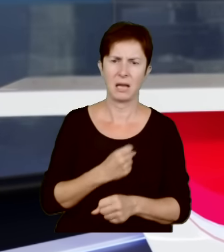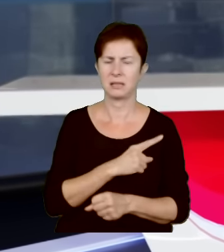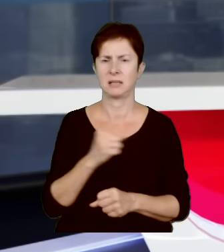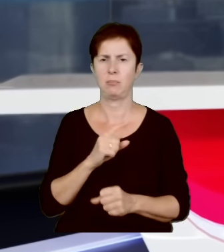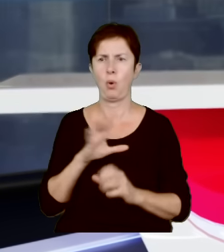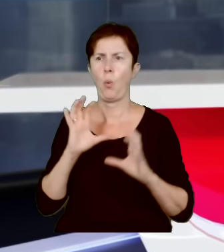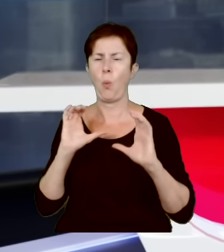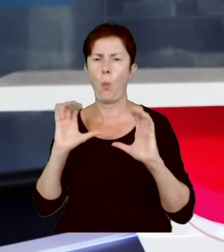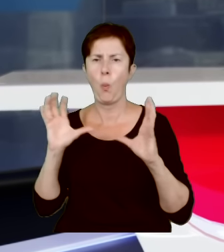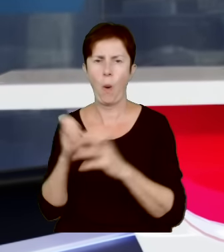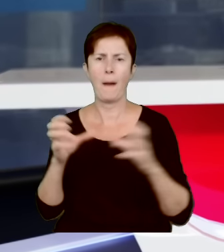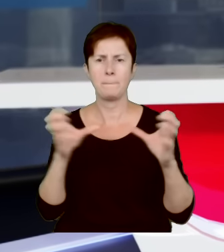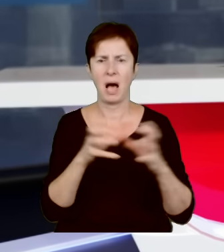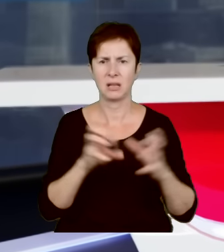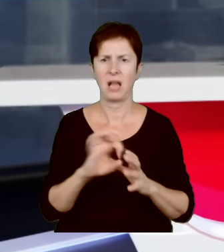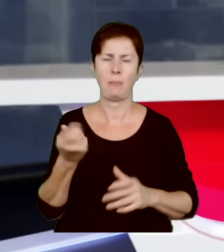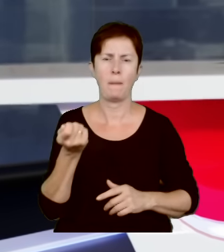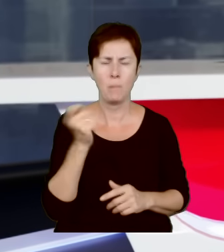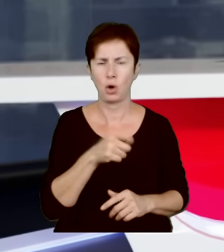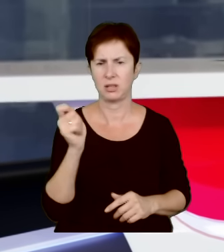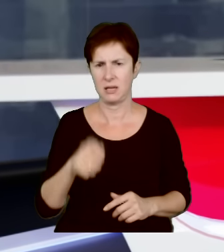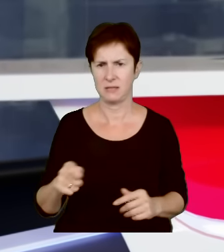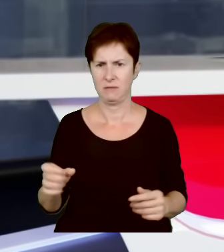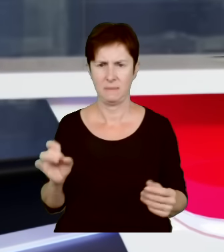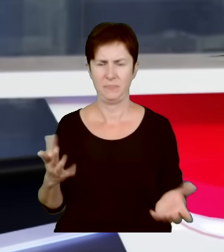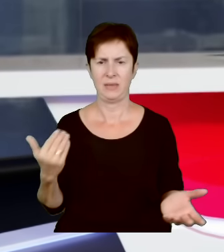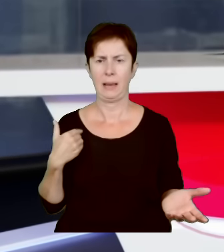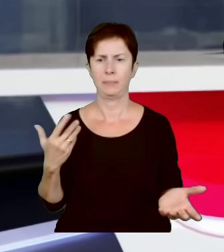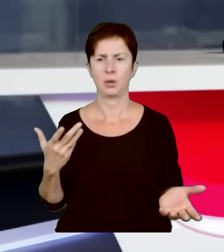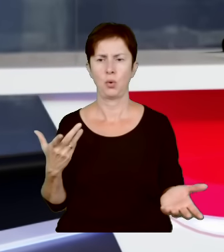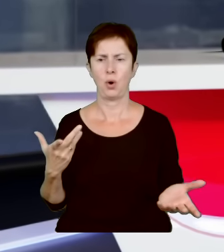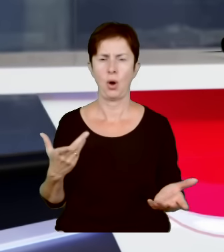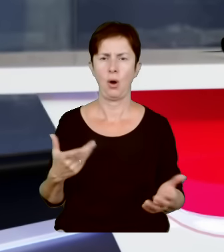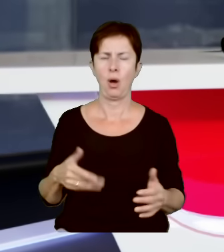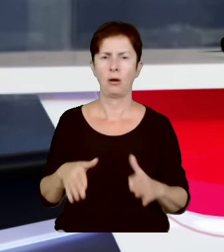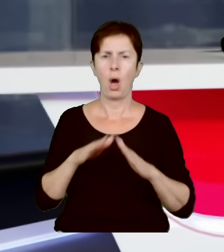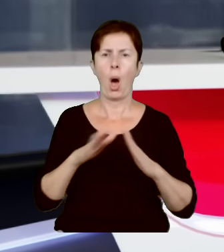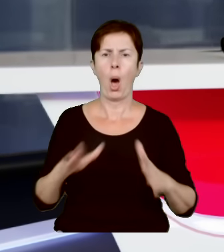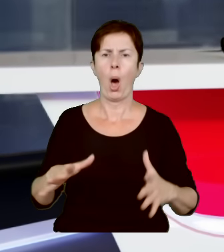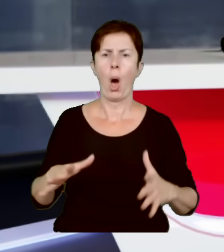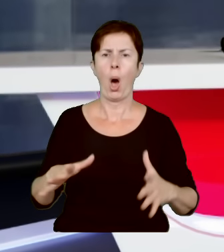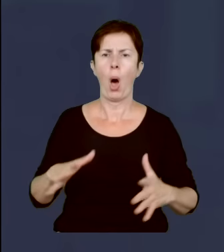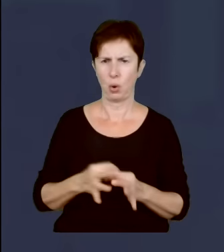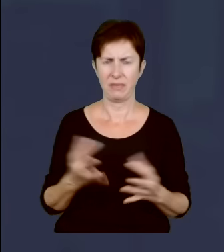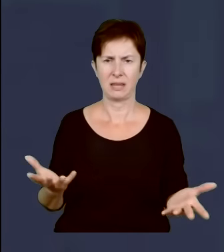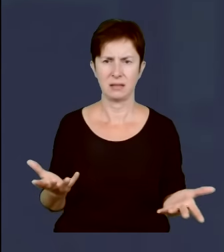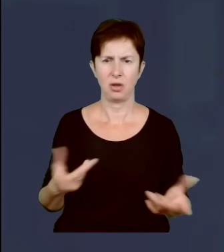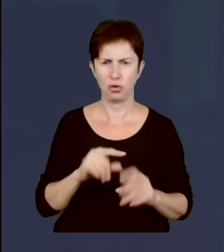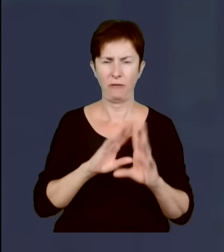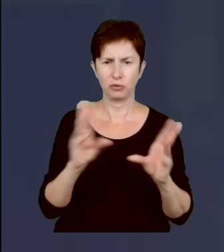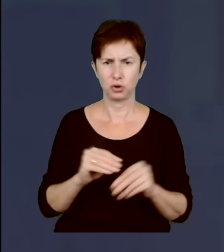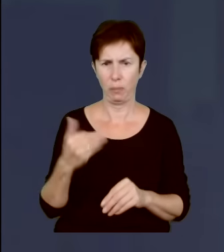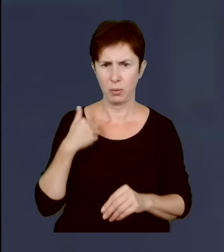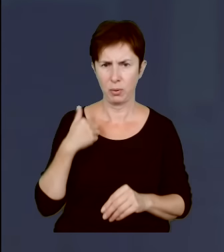czy morderstwa. Morderstwa przecież, obozy koncentracyjne. To wszystko działo się w naszym kraju.